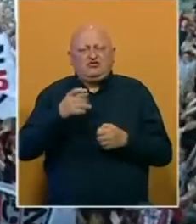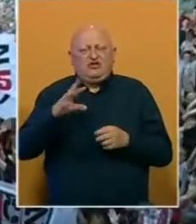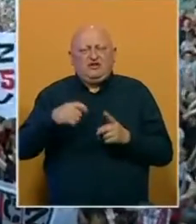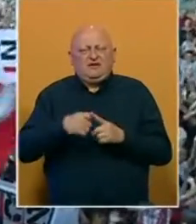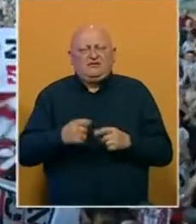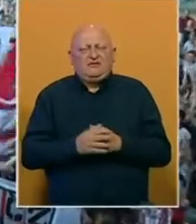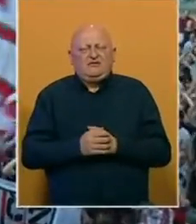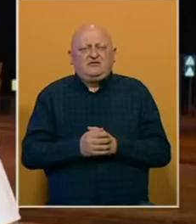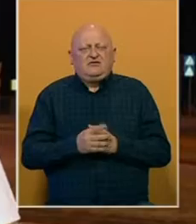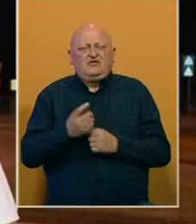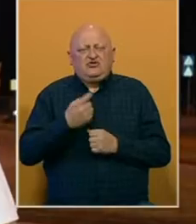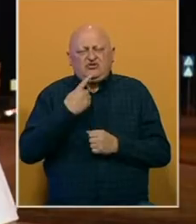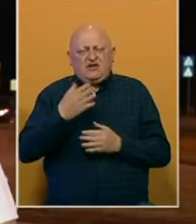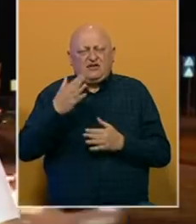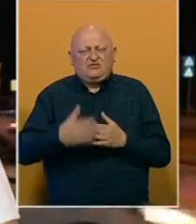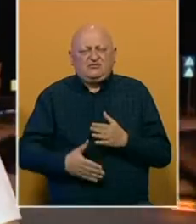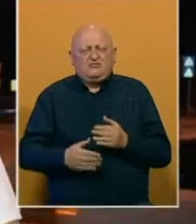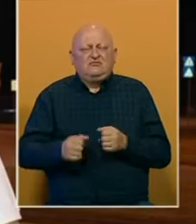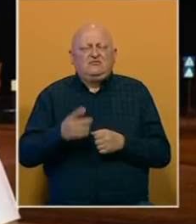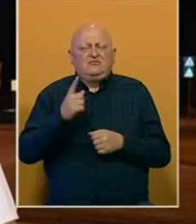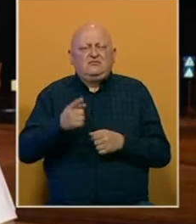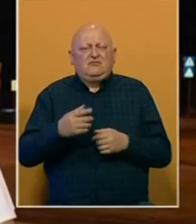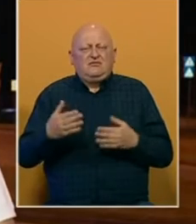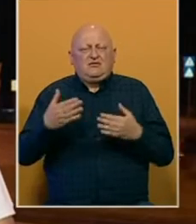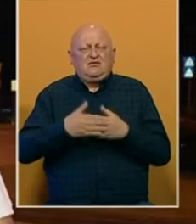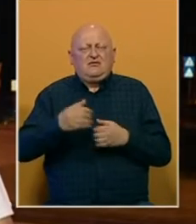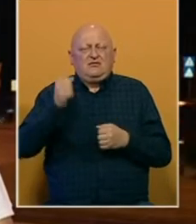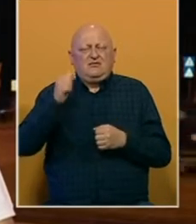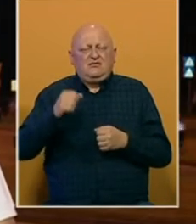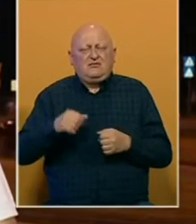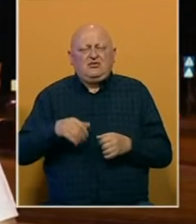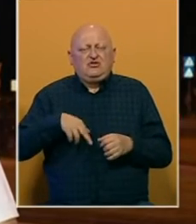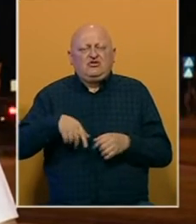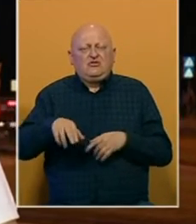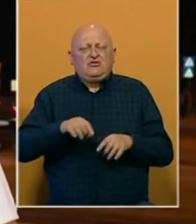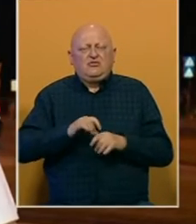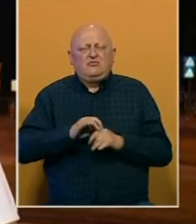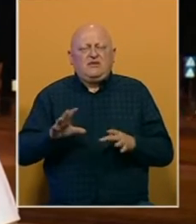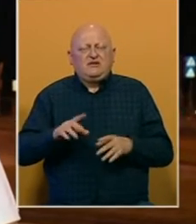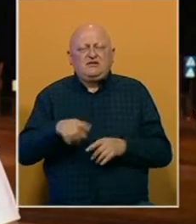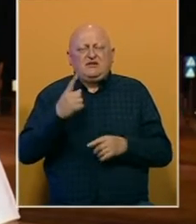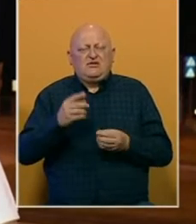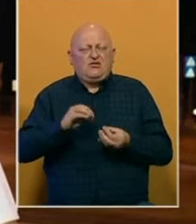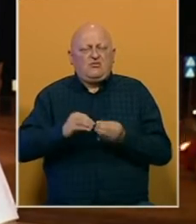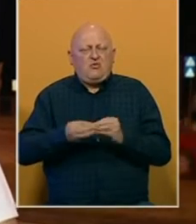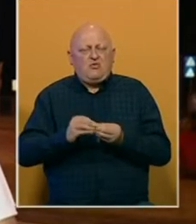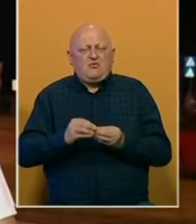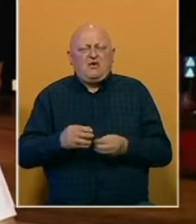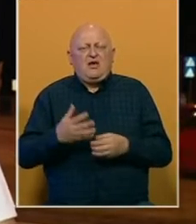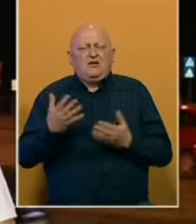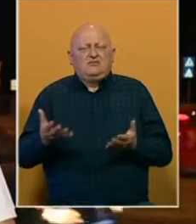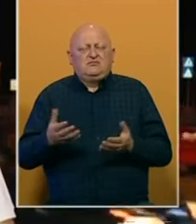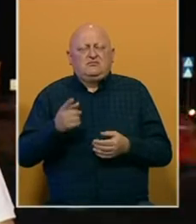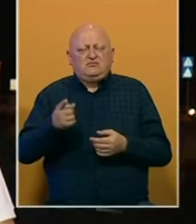Čelik. Još na kraju da kažemo da je večerasni protest i protestna šetlja protekao bez i jednog incidenta a